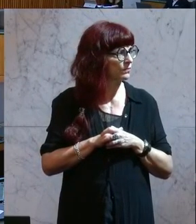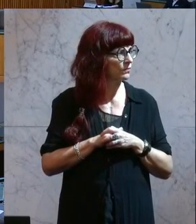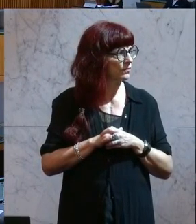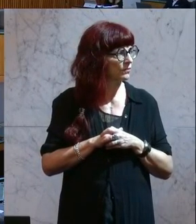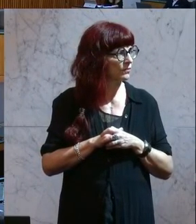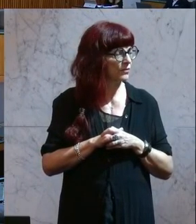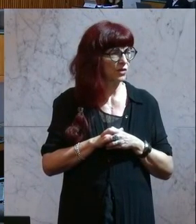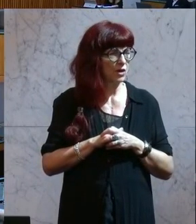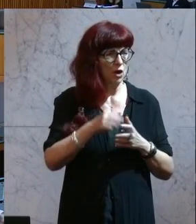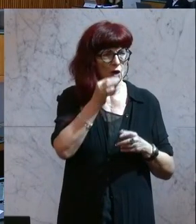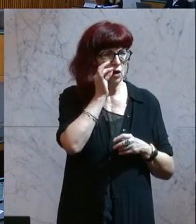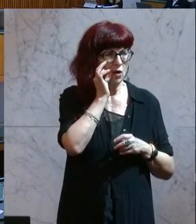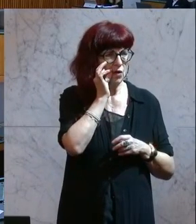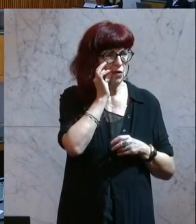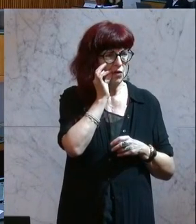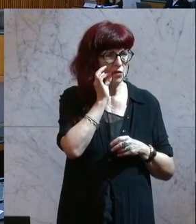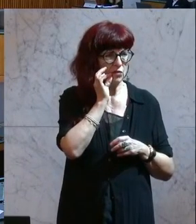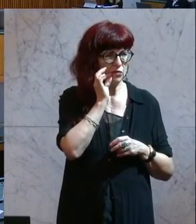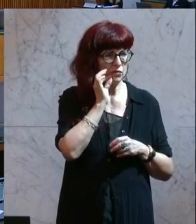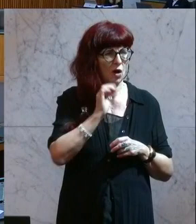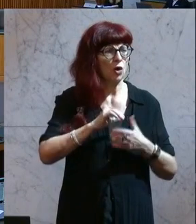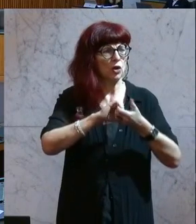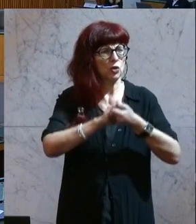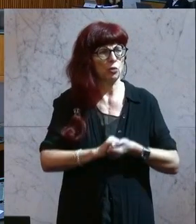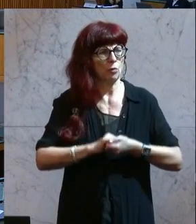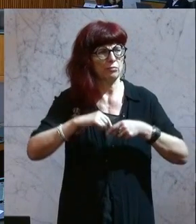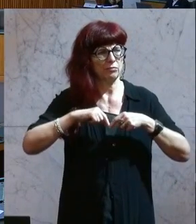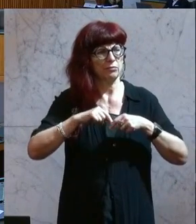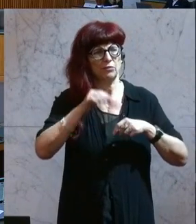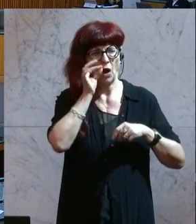Dann darf ich die Frau Abgeordnete, Entschuldigung, Klubobfrau Maurer.